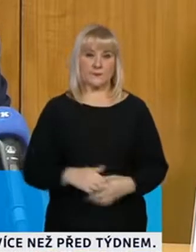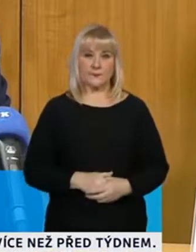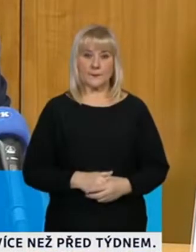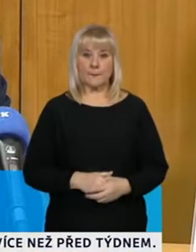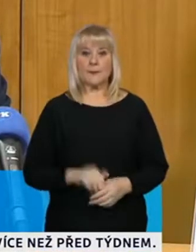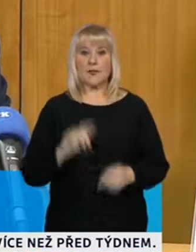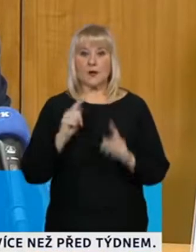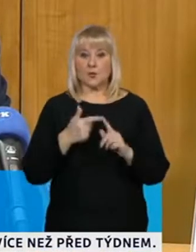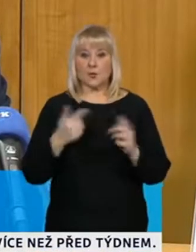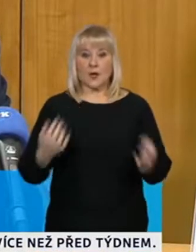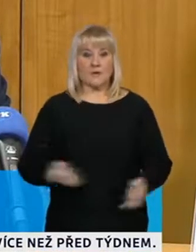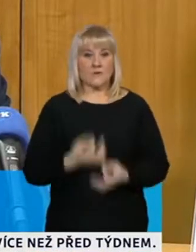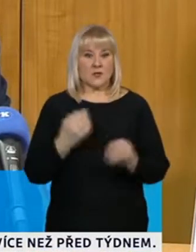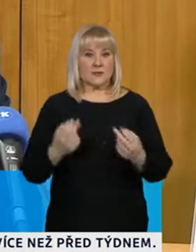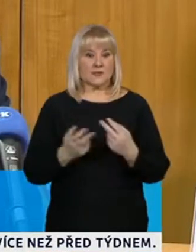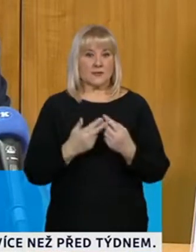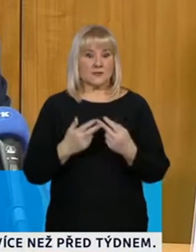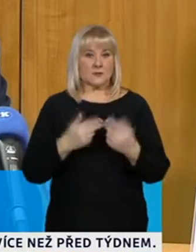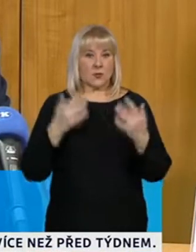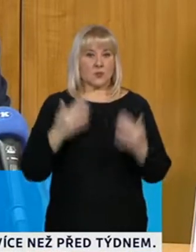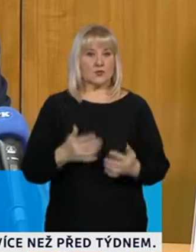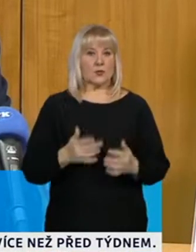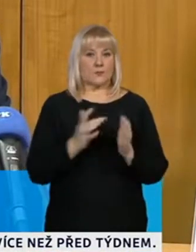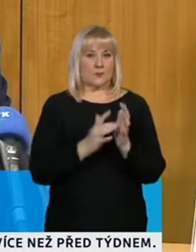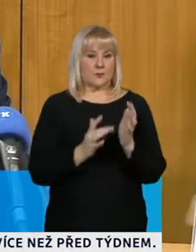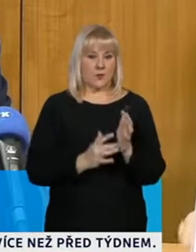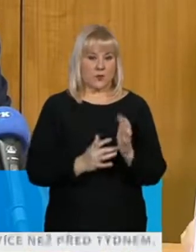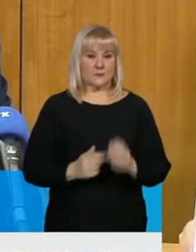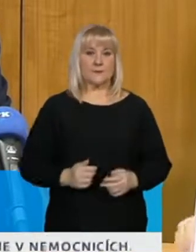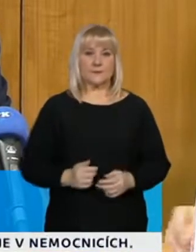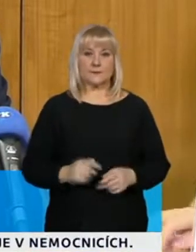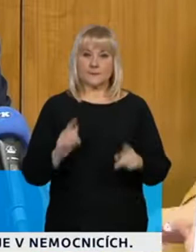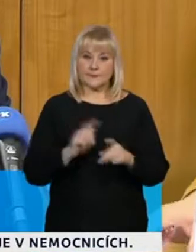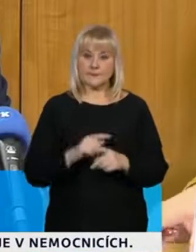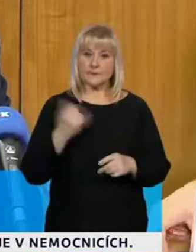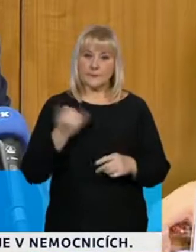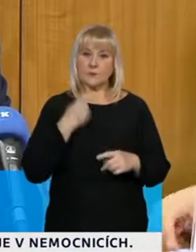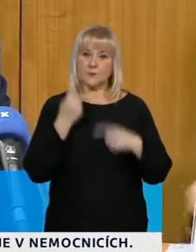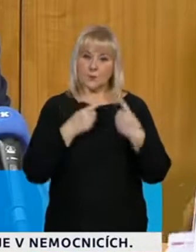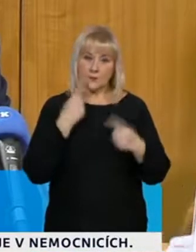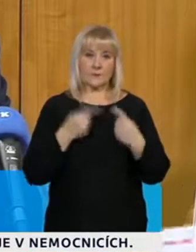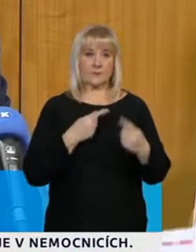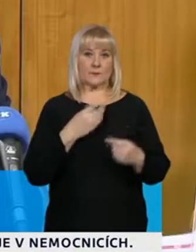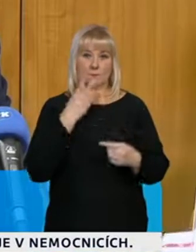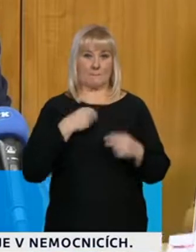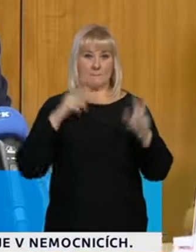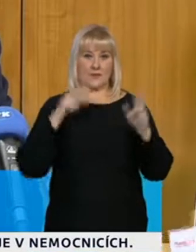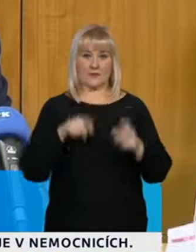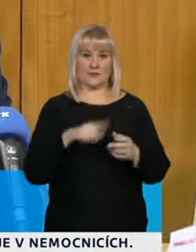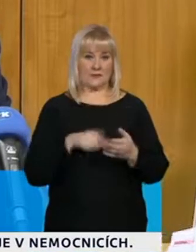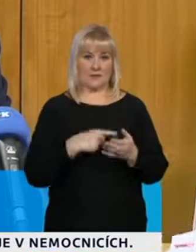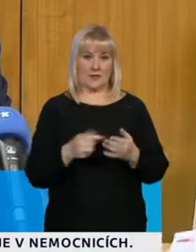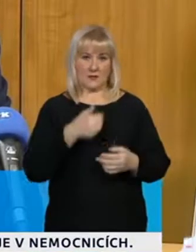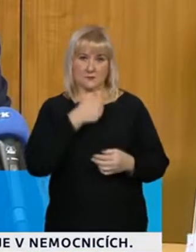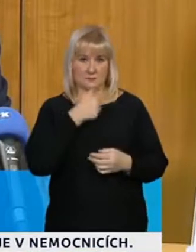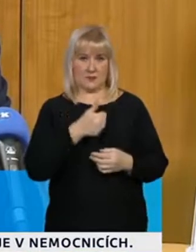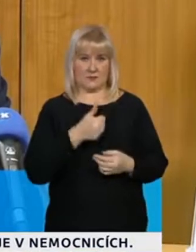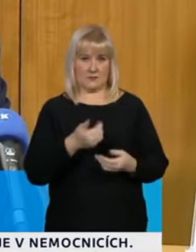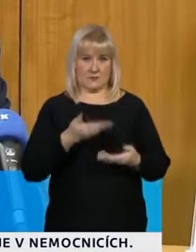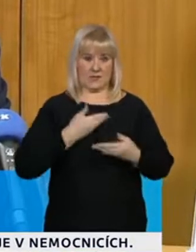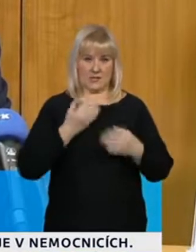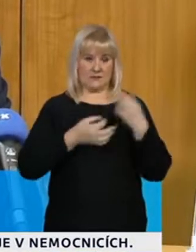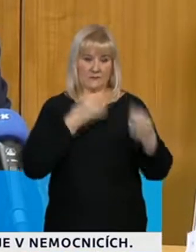Druhá otázka rizikové skore. Já říkám od začátku i s ostatními kolegy, že pes není jediným zdrojem této